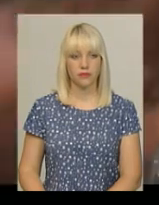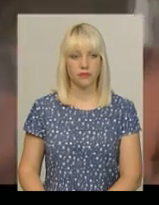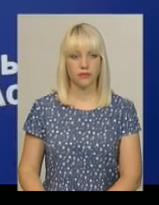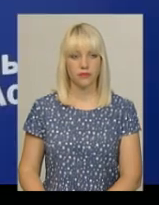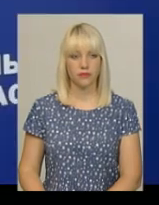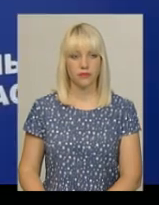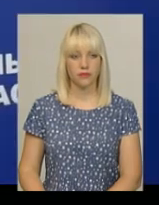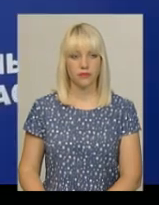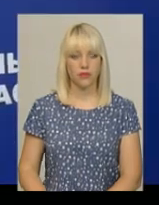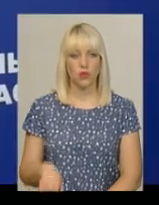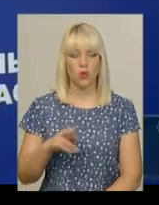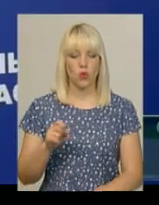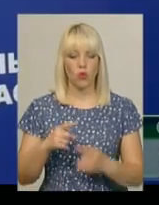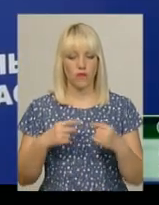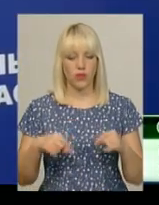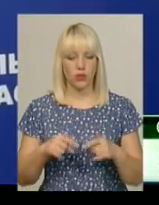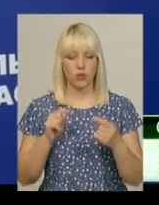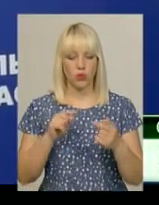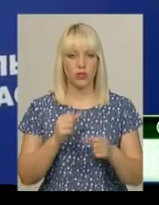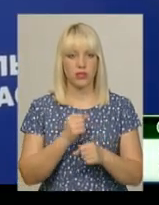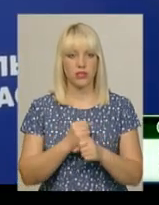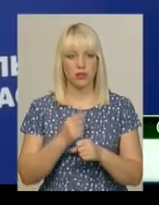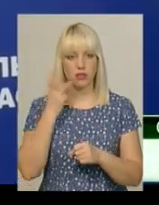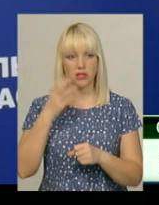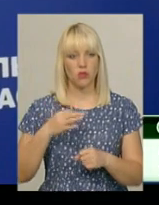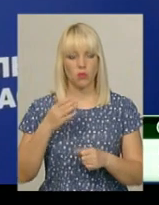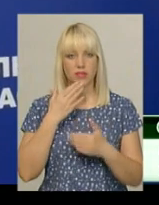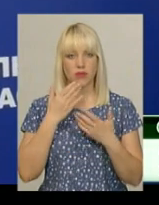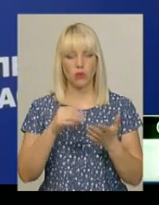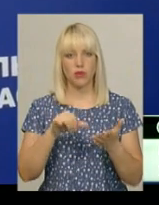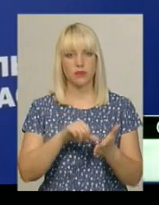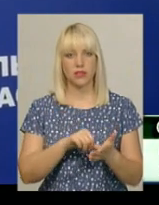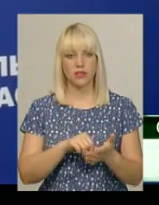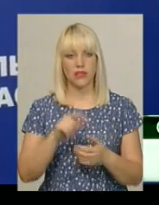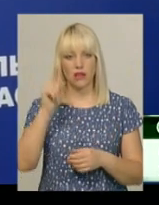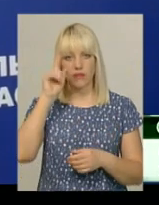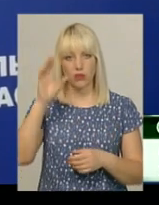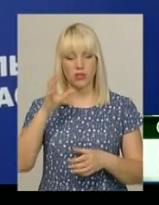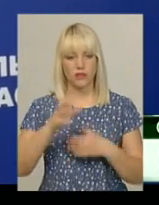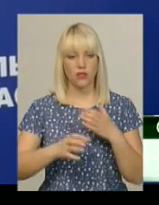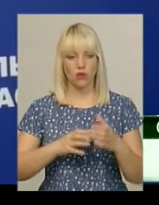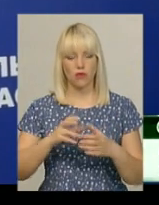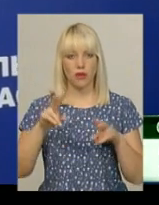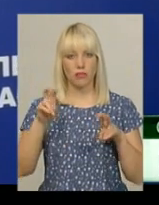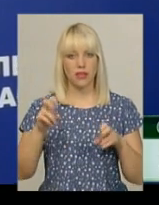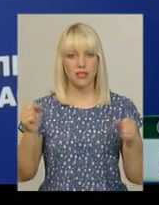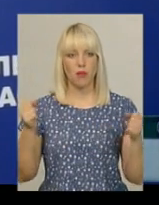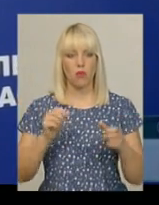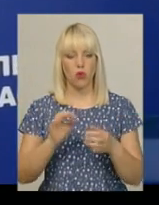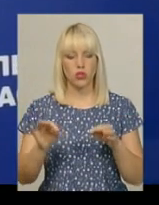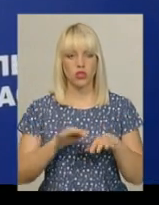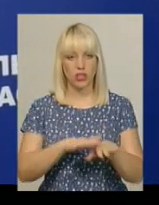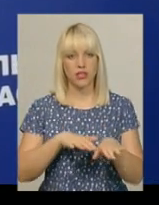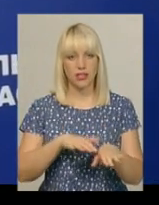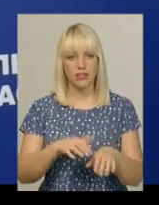До відділу протидії кіберзлочин в Хмельницькій області звернулися представники відомих світових брендів з пожиття спортивного одягу.